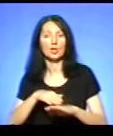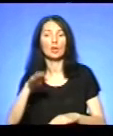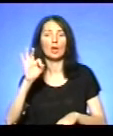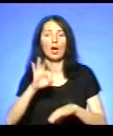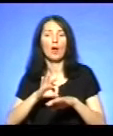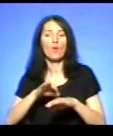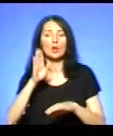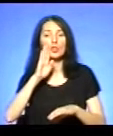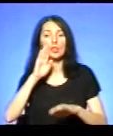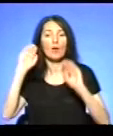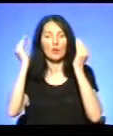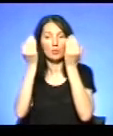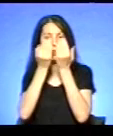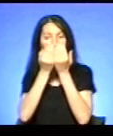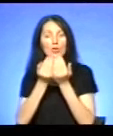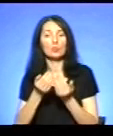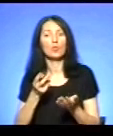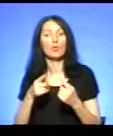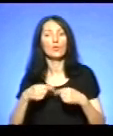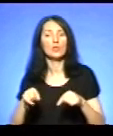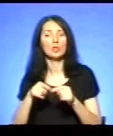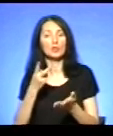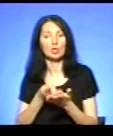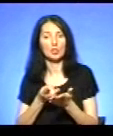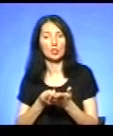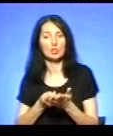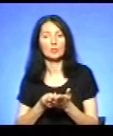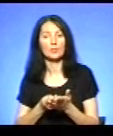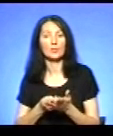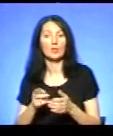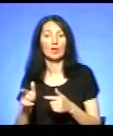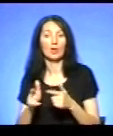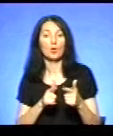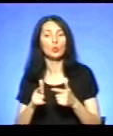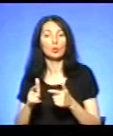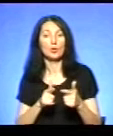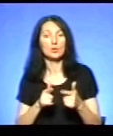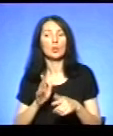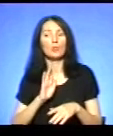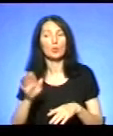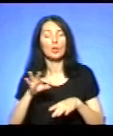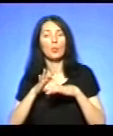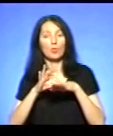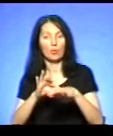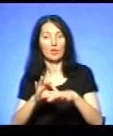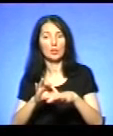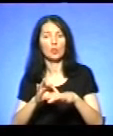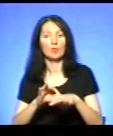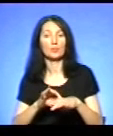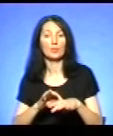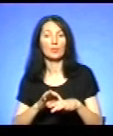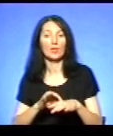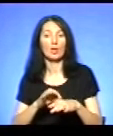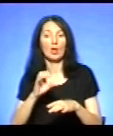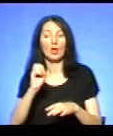хвилини, напевно, піднімається в операційну залу. Готується, буде проведено некректомія і